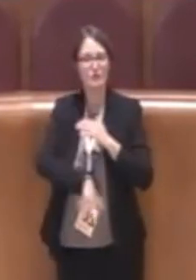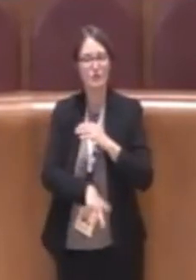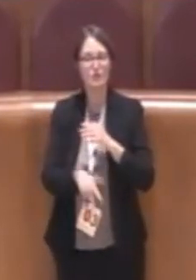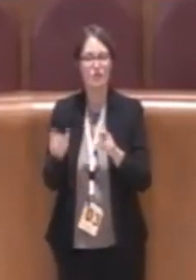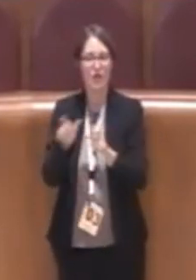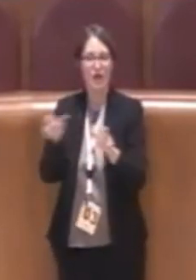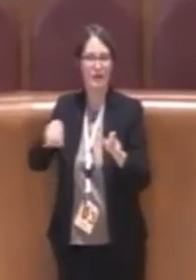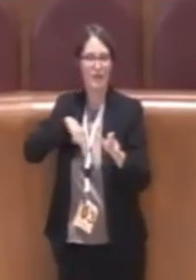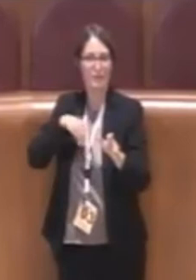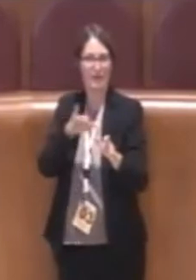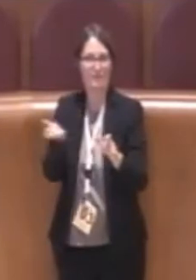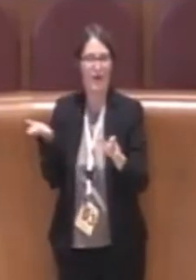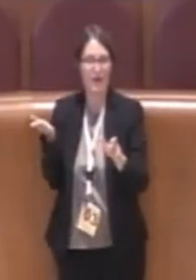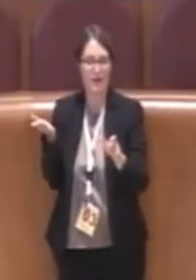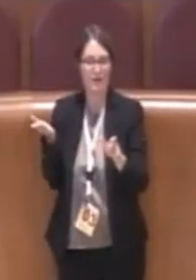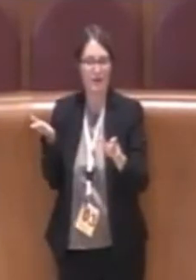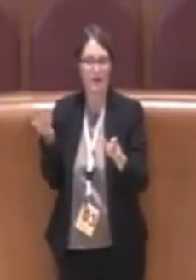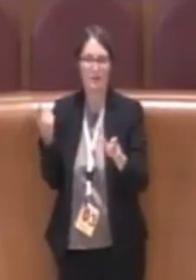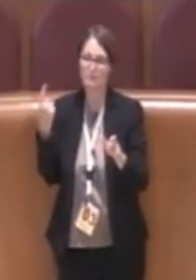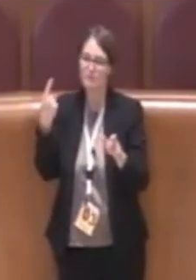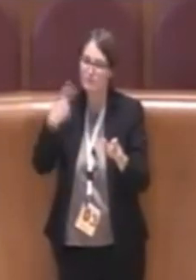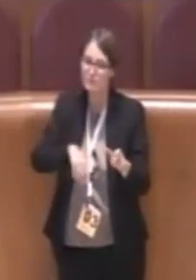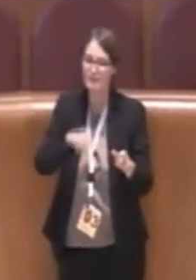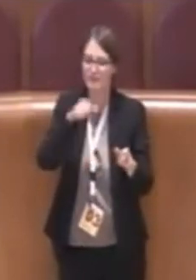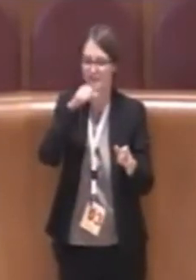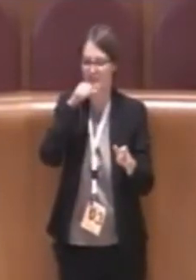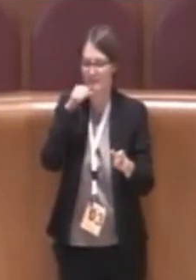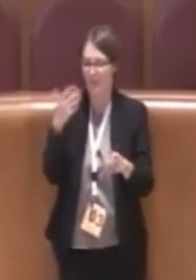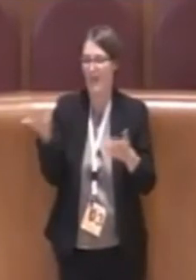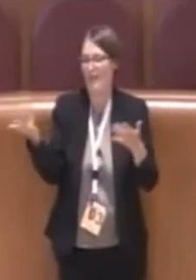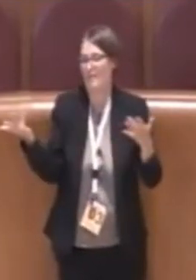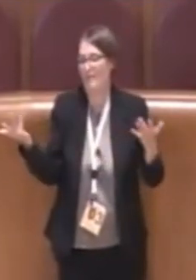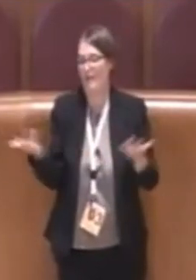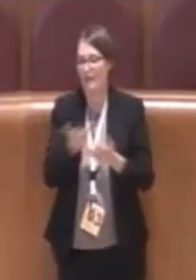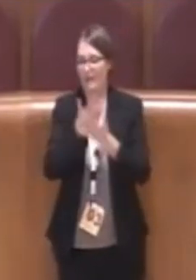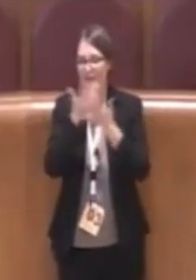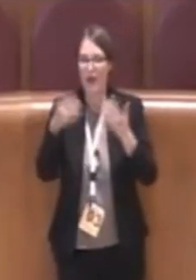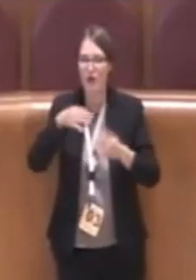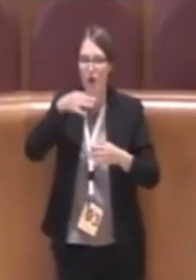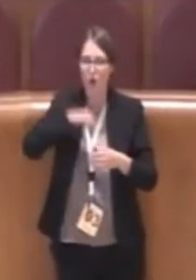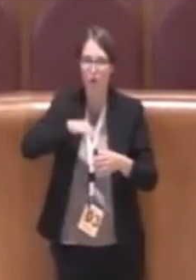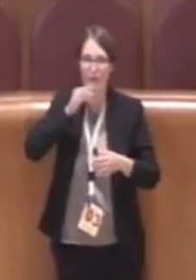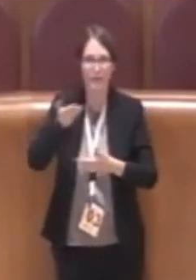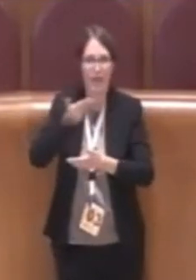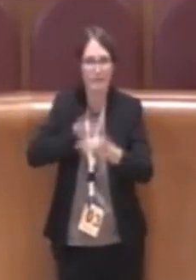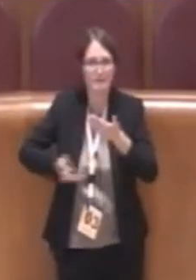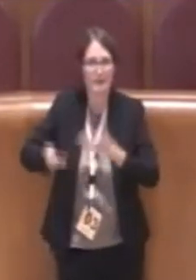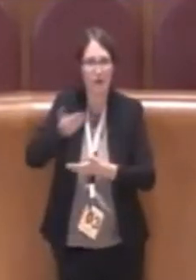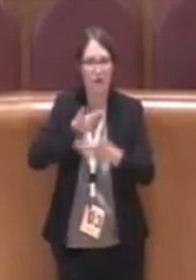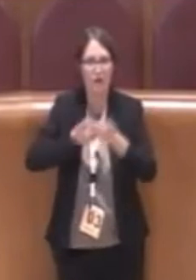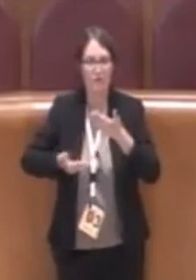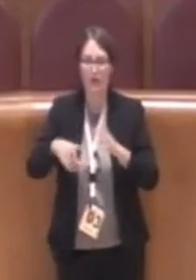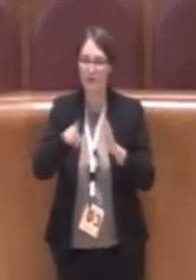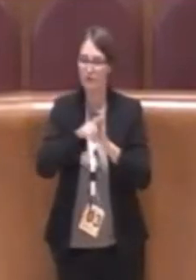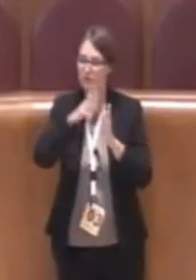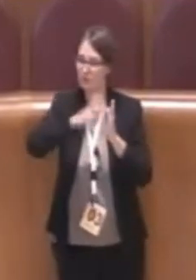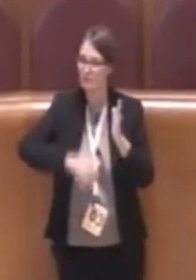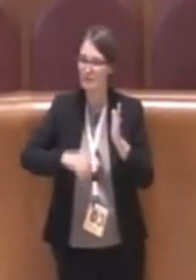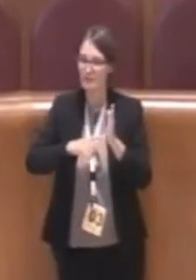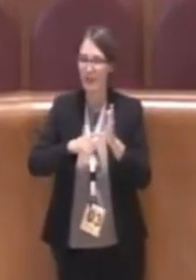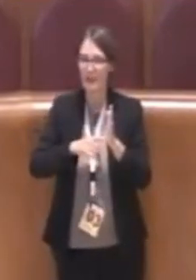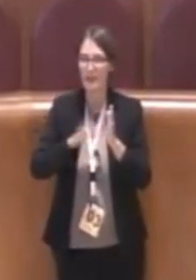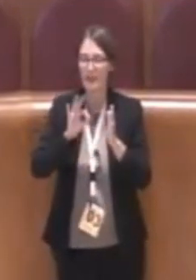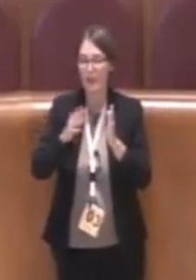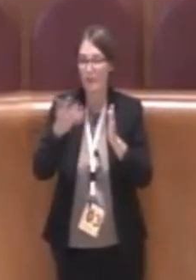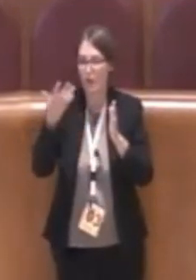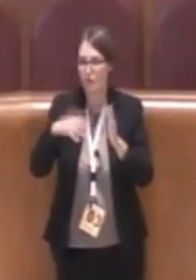sicuramente andava costruita una filiera di competenze. Questa delibera in parte è frutto di un lavoro che